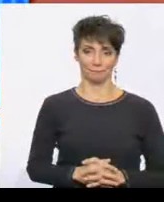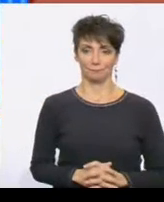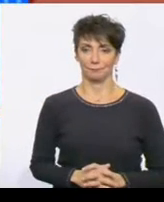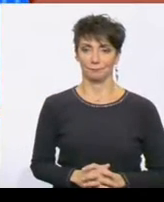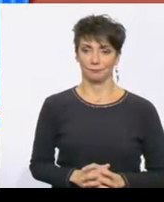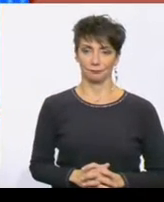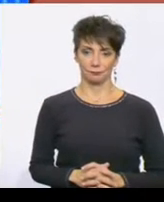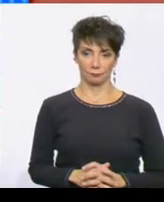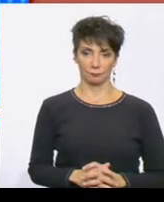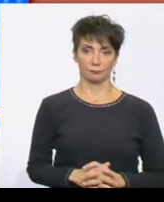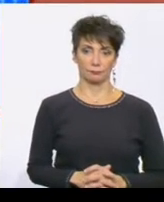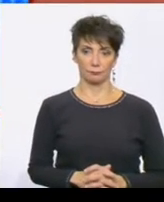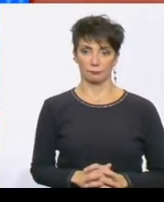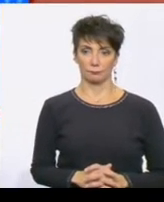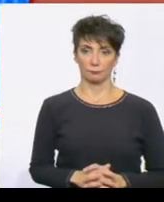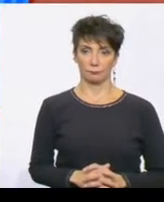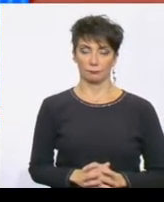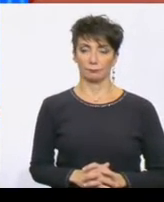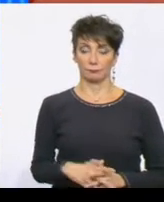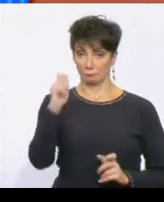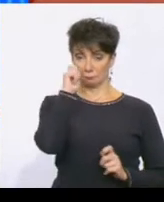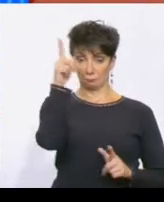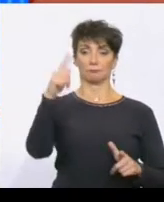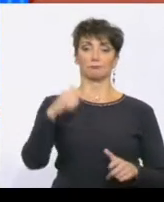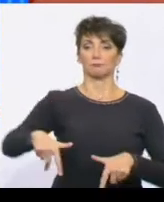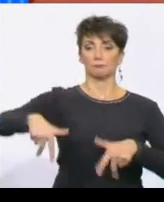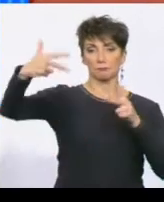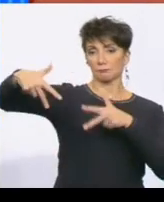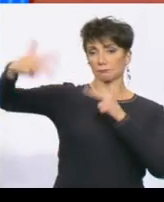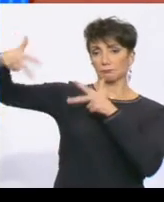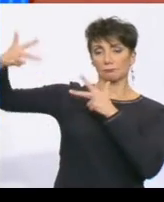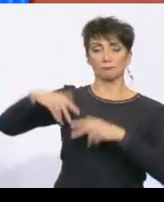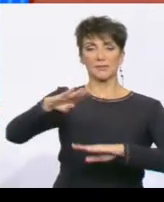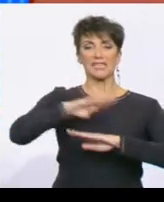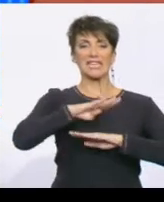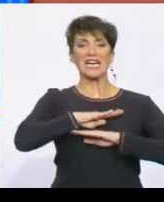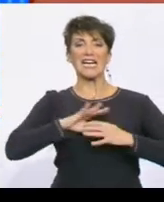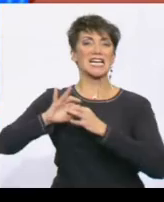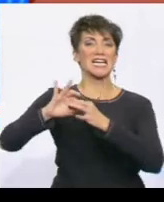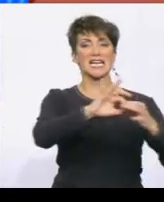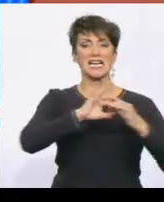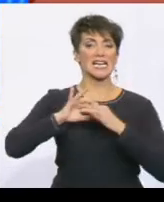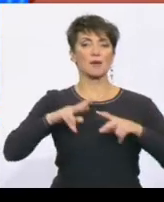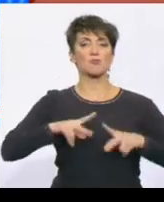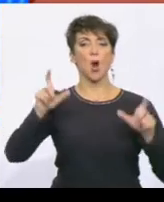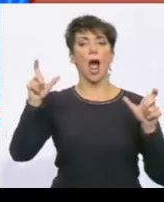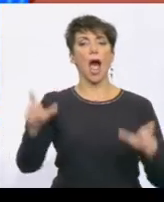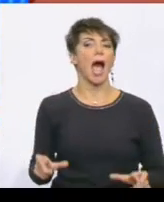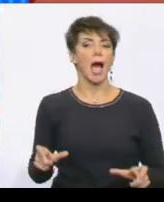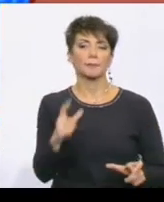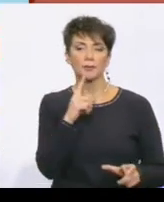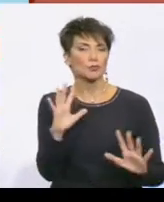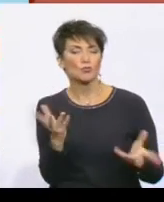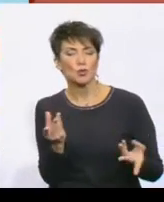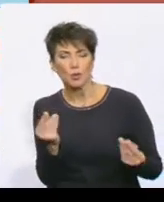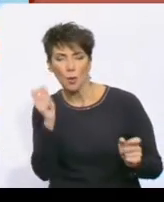Τώρα δεν έχει προηγούμενο αυτό το οποίο συνέβη, οι συμμετέχοντες στην τηλεδιάσκεψη των υπουργών άμυνας του ΝΑΤΟ νιώσαν μια μεγάλη έκπληξη. Το τι συνέβη θα μας το πει η Νάνης